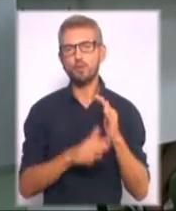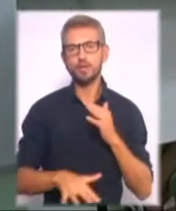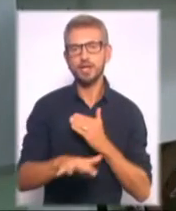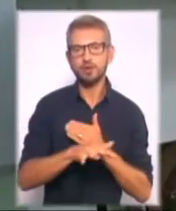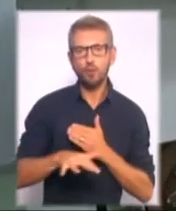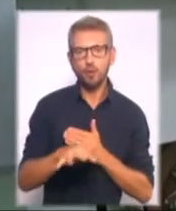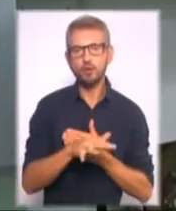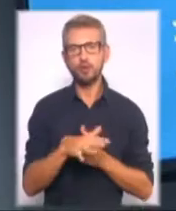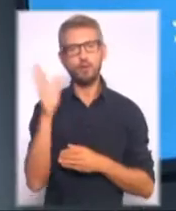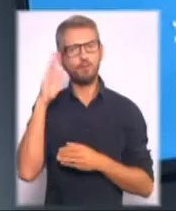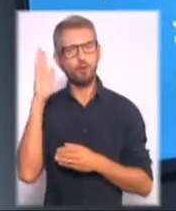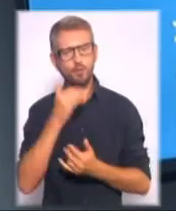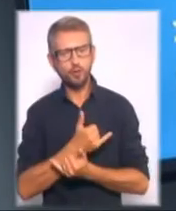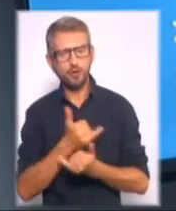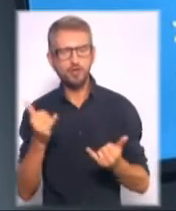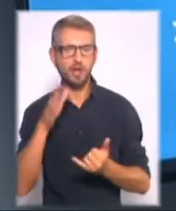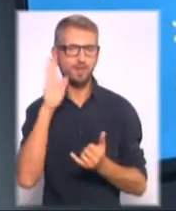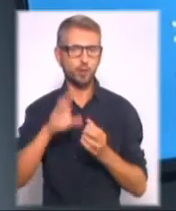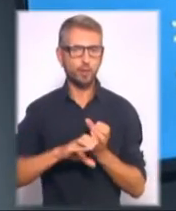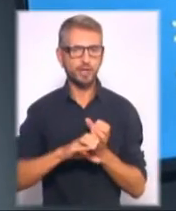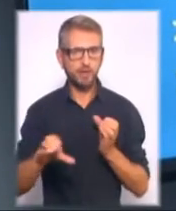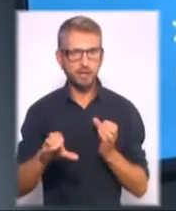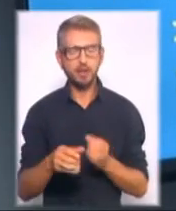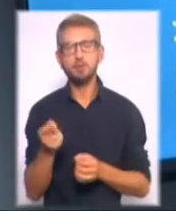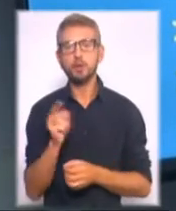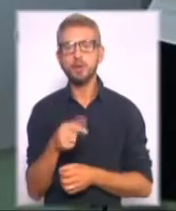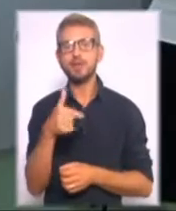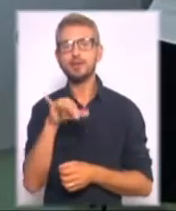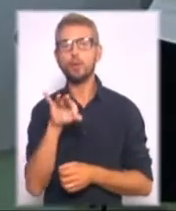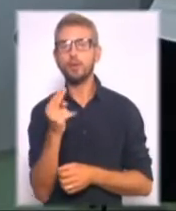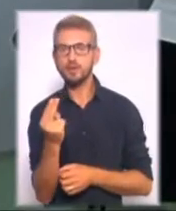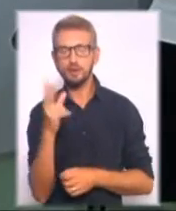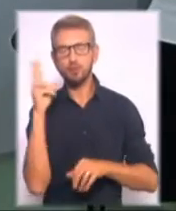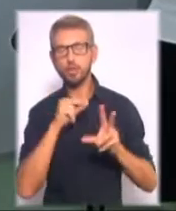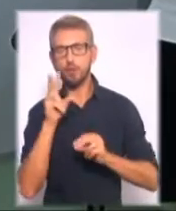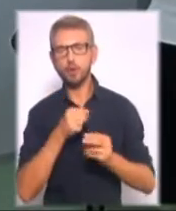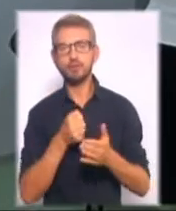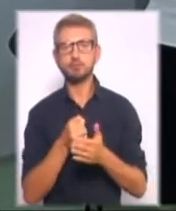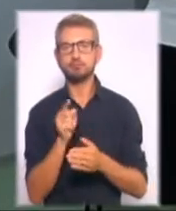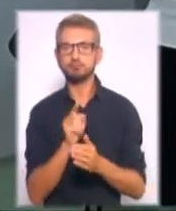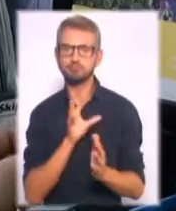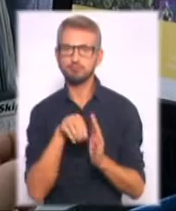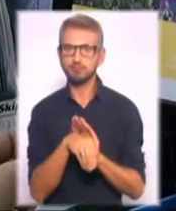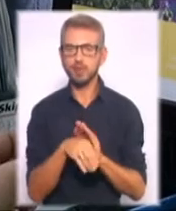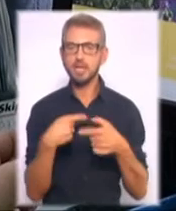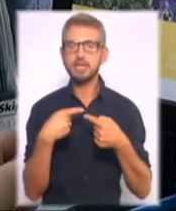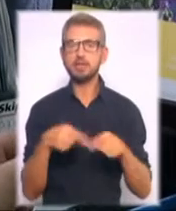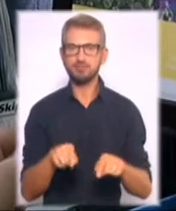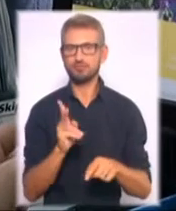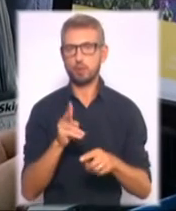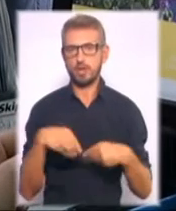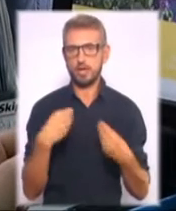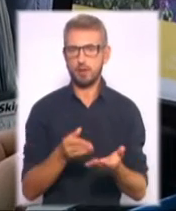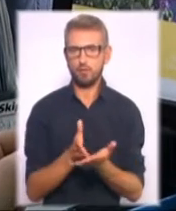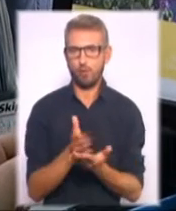територій, водопостачання та водовідведення. Проте у ГІОЦі сподіваються, що до цієї ініціативи приєднаються також інші надавачі послуг